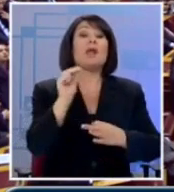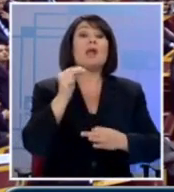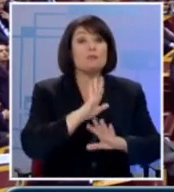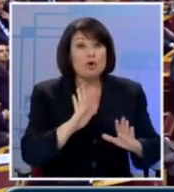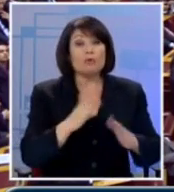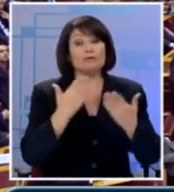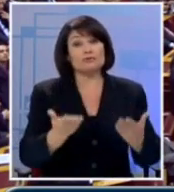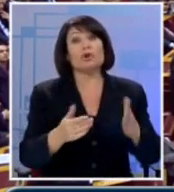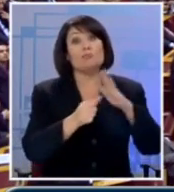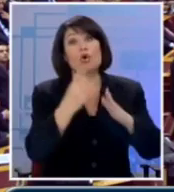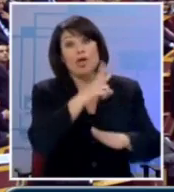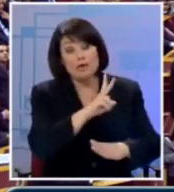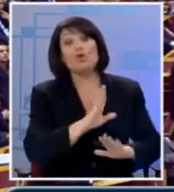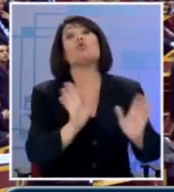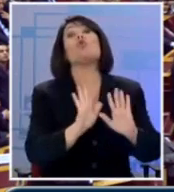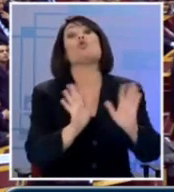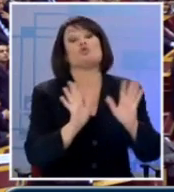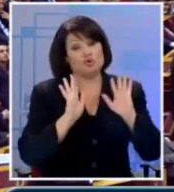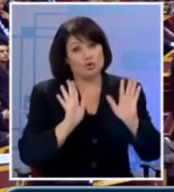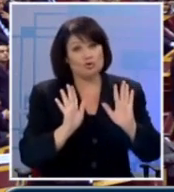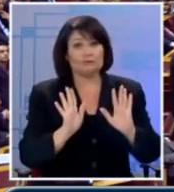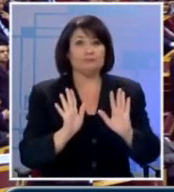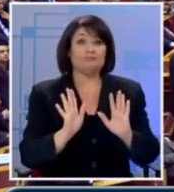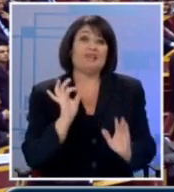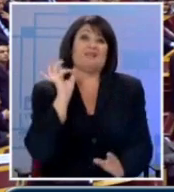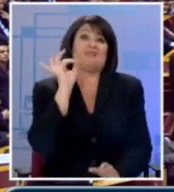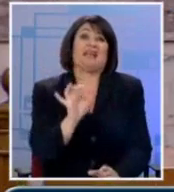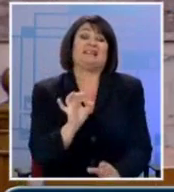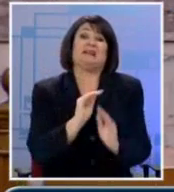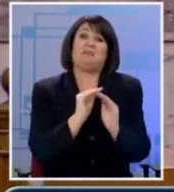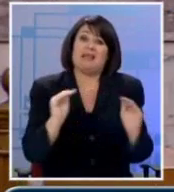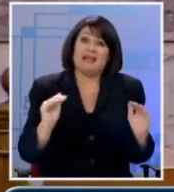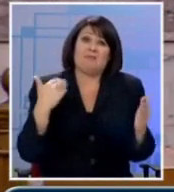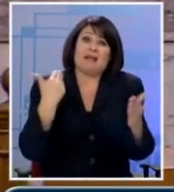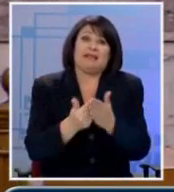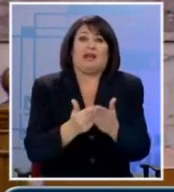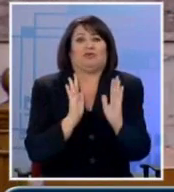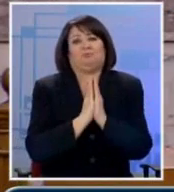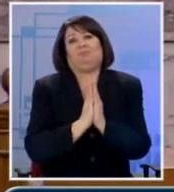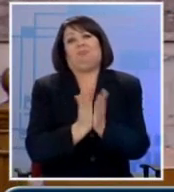κύριε Συναδελφοί, φτάσαμε με ηρεμία στο τέλος.